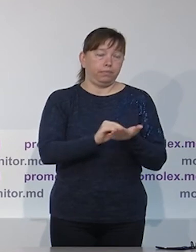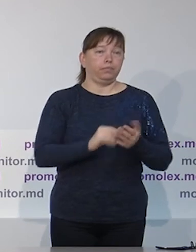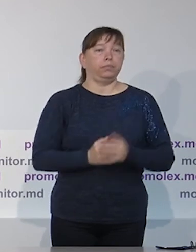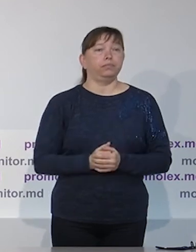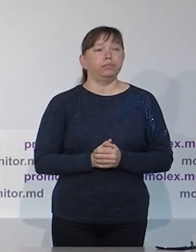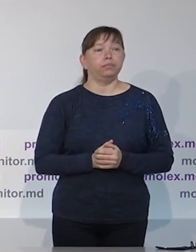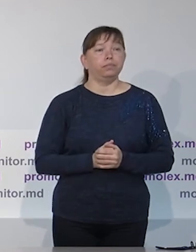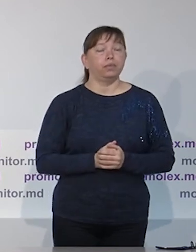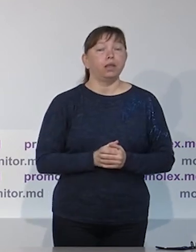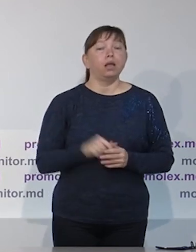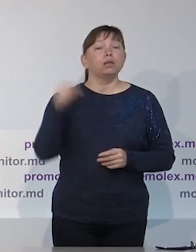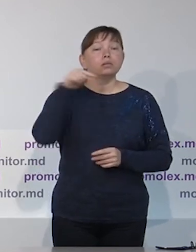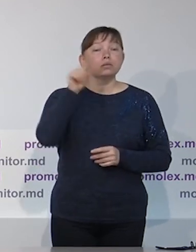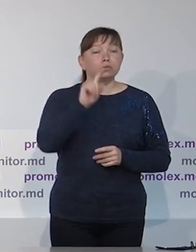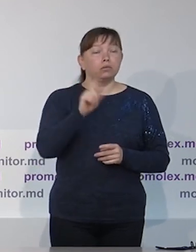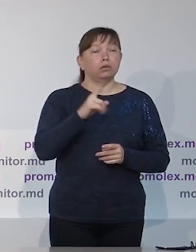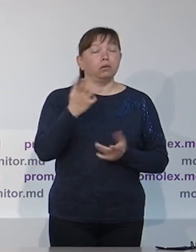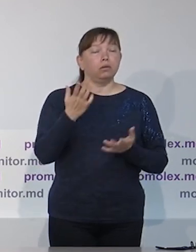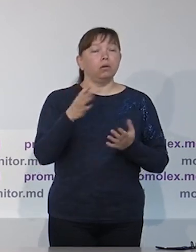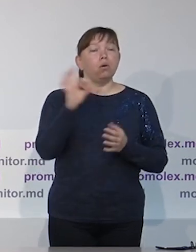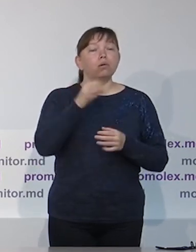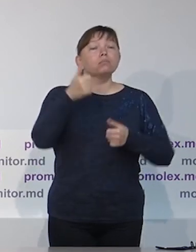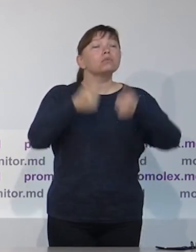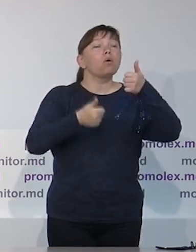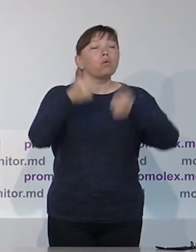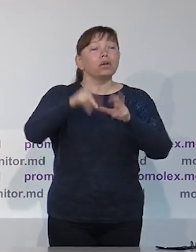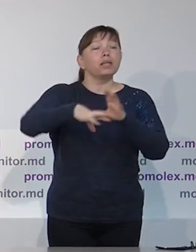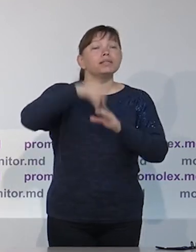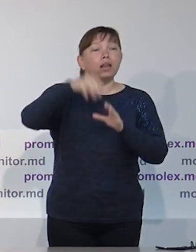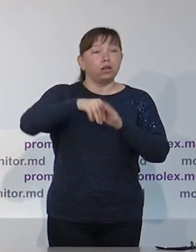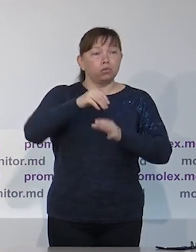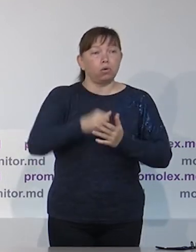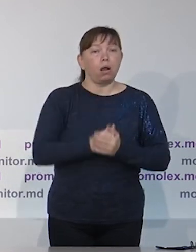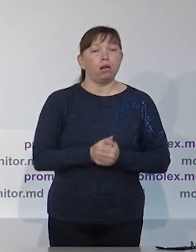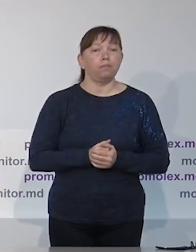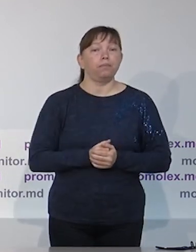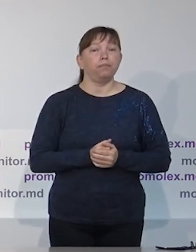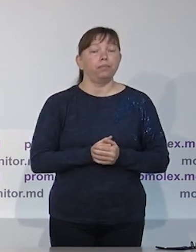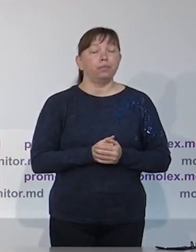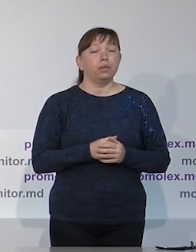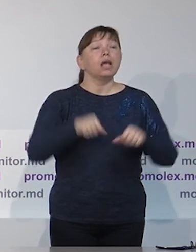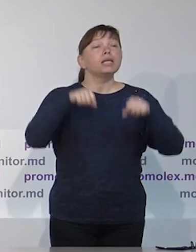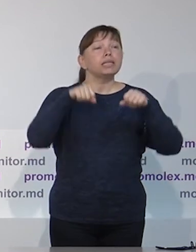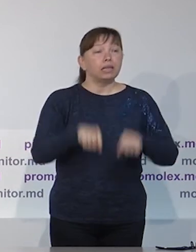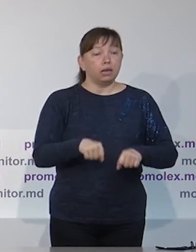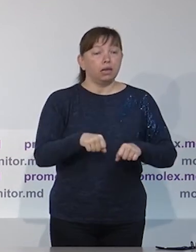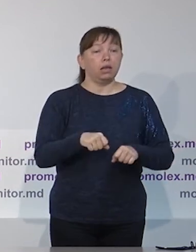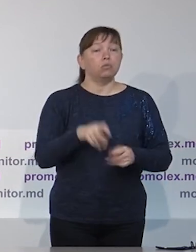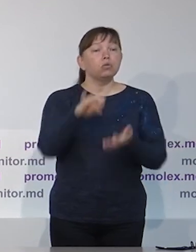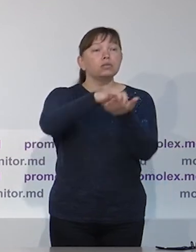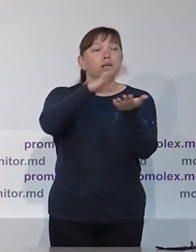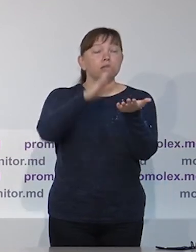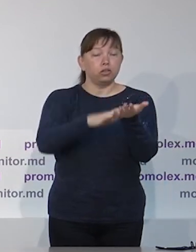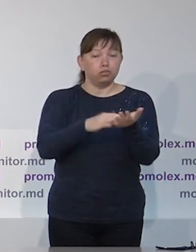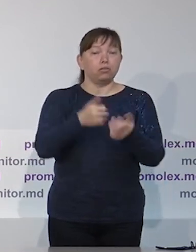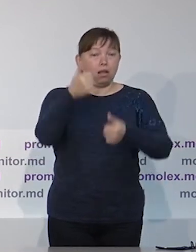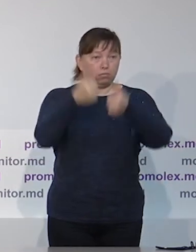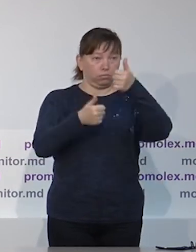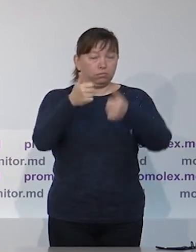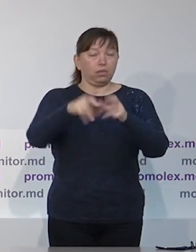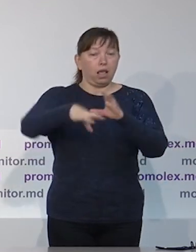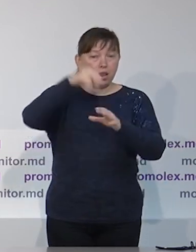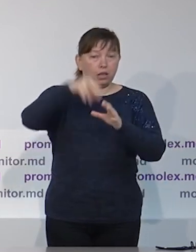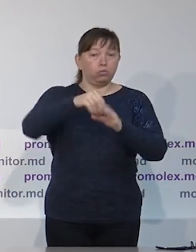населенных пунктов, которых случились какие-то трения по этому субъекту, и